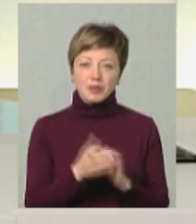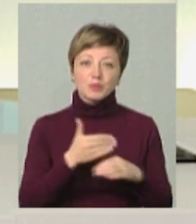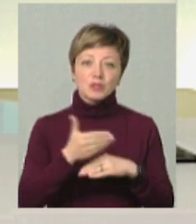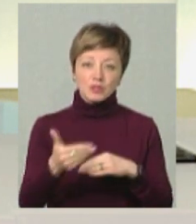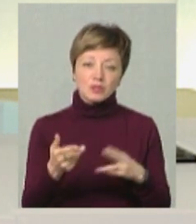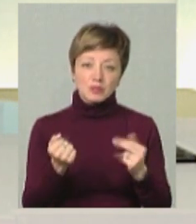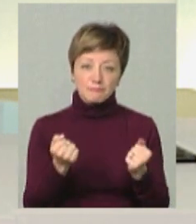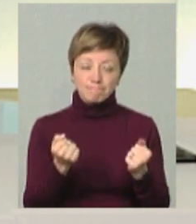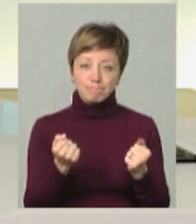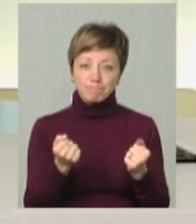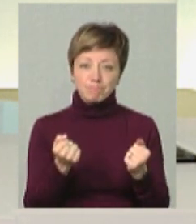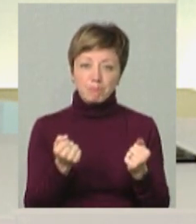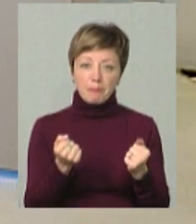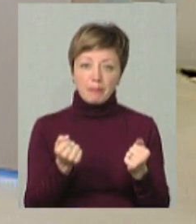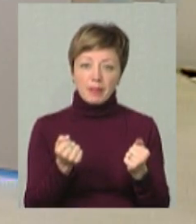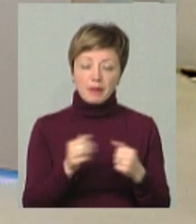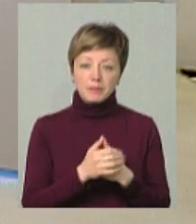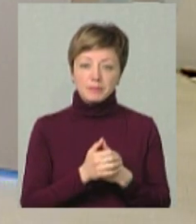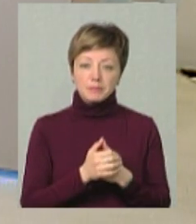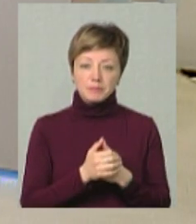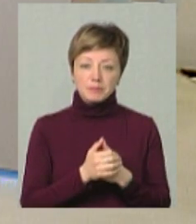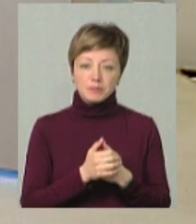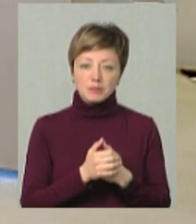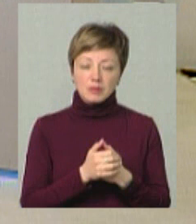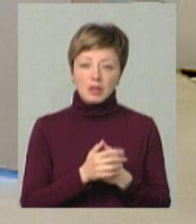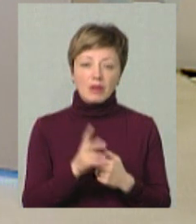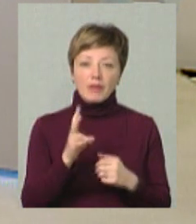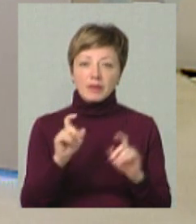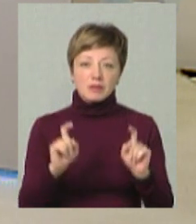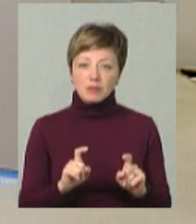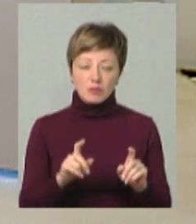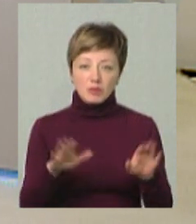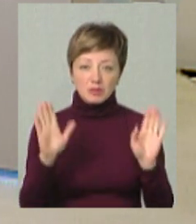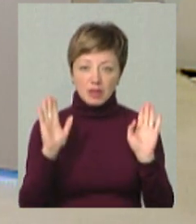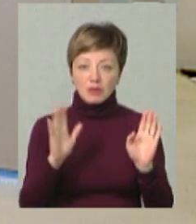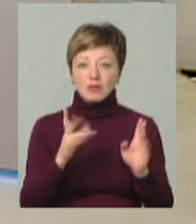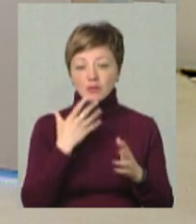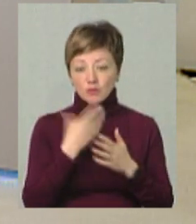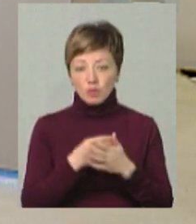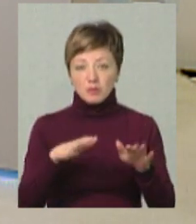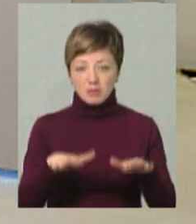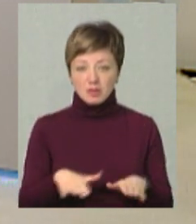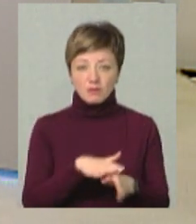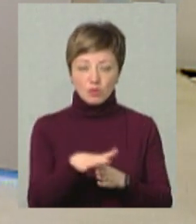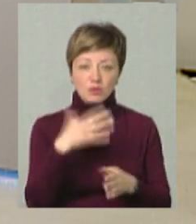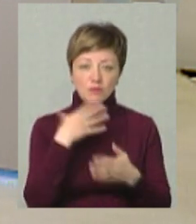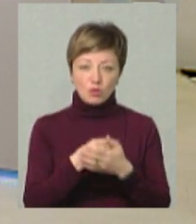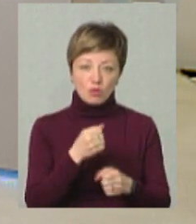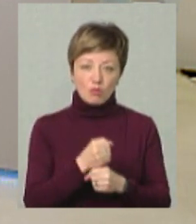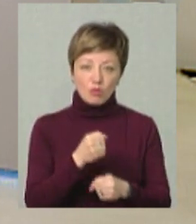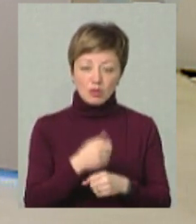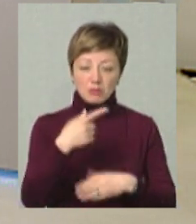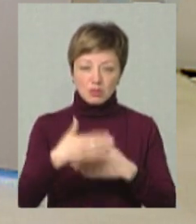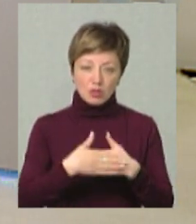пізніше, якби, ну, на тому і українці, напевно, коли ми там не сидимо, не підняли руку, кожен на своєму місці робить свою роботу і